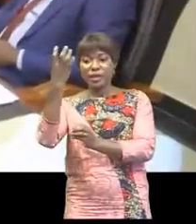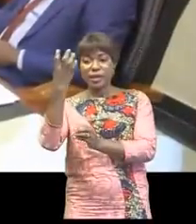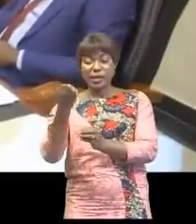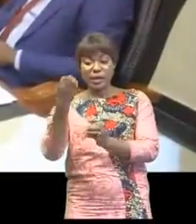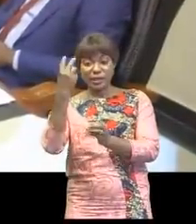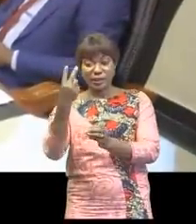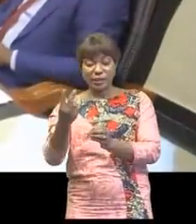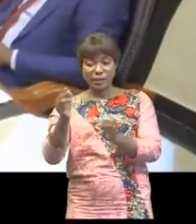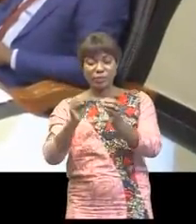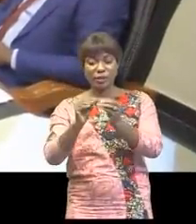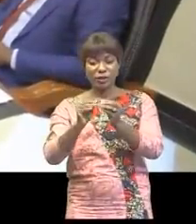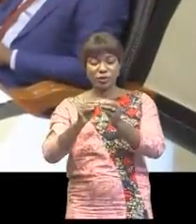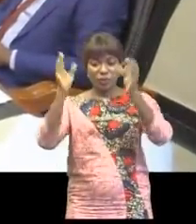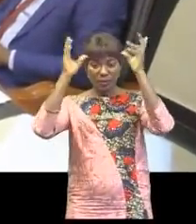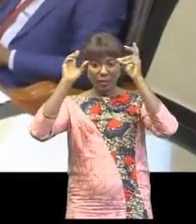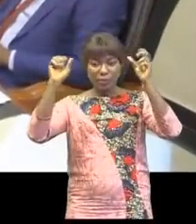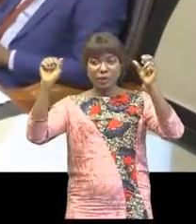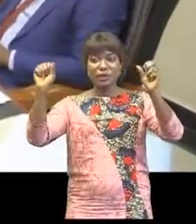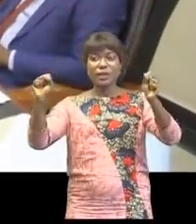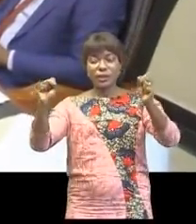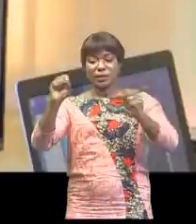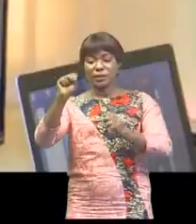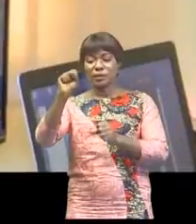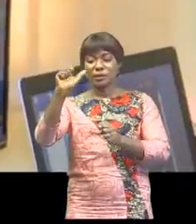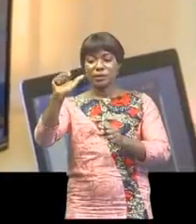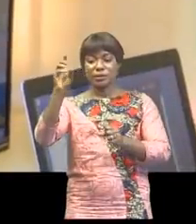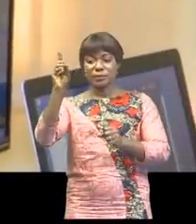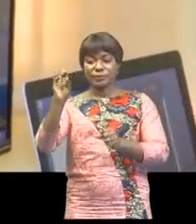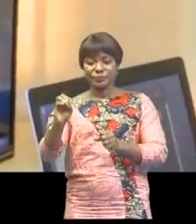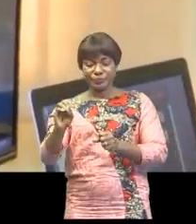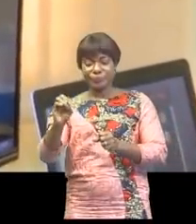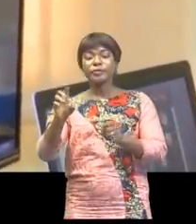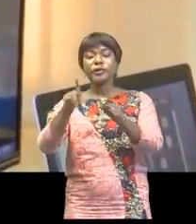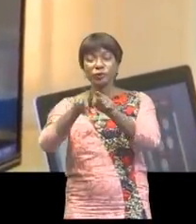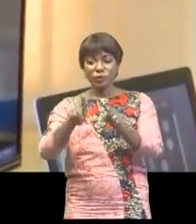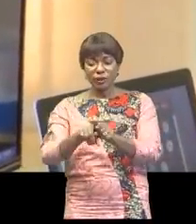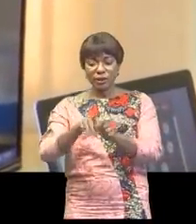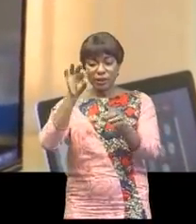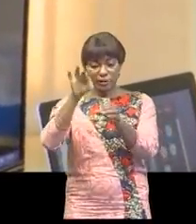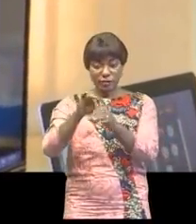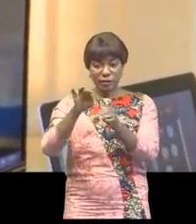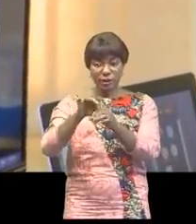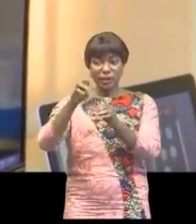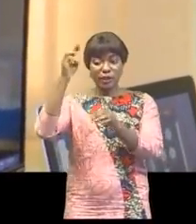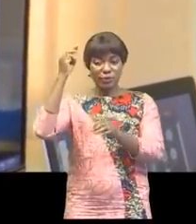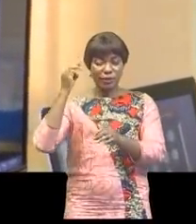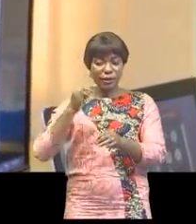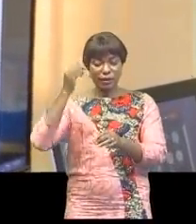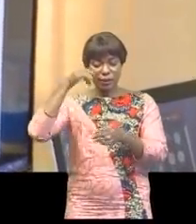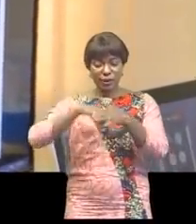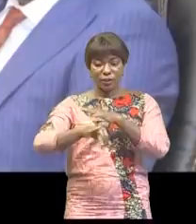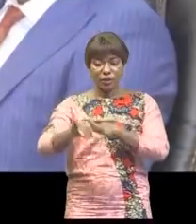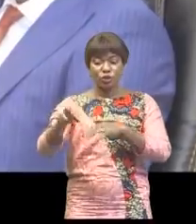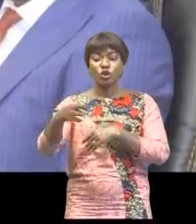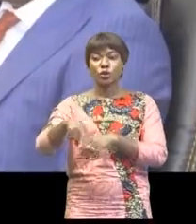et de gouvernement de la SABEC. L'élection du ministre de la République démocratique du Congo, ayant l'intégration